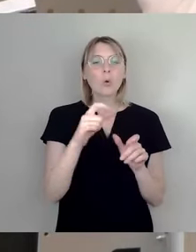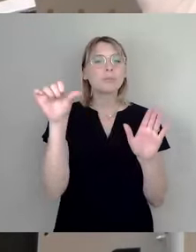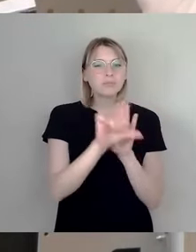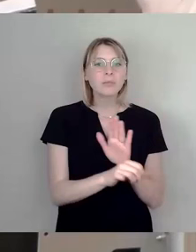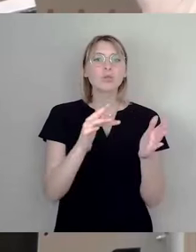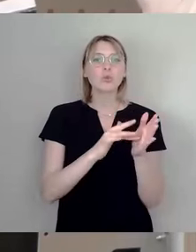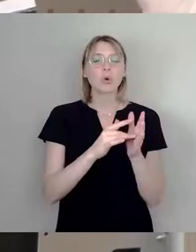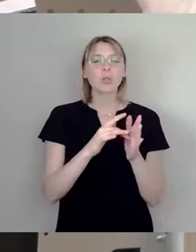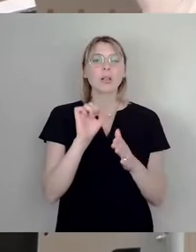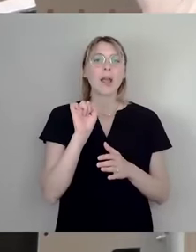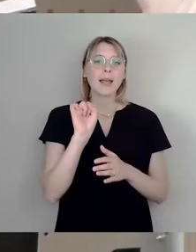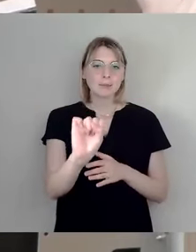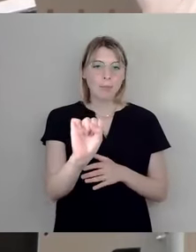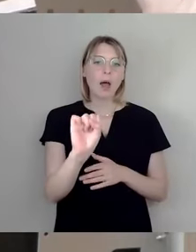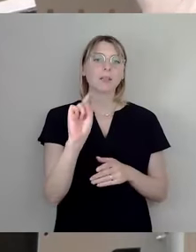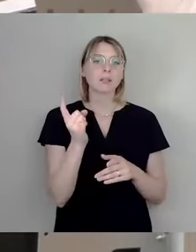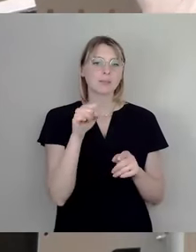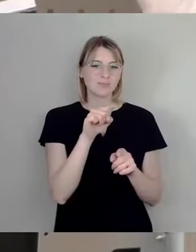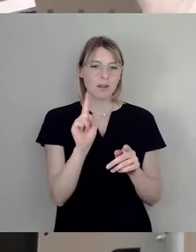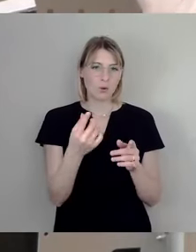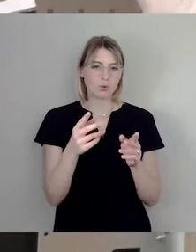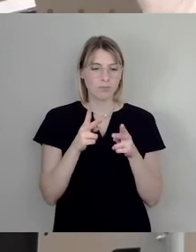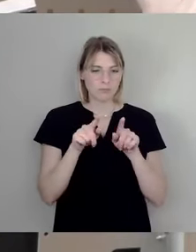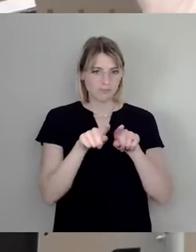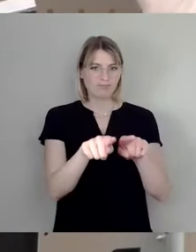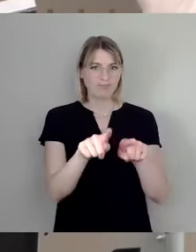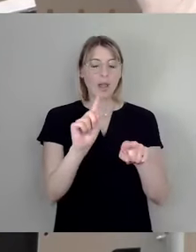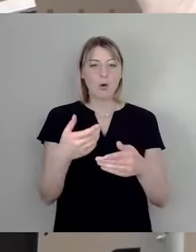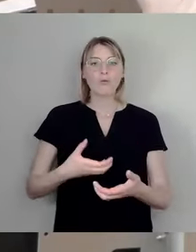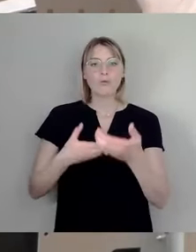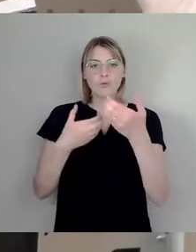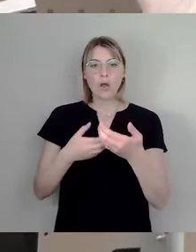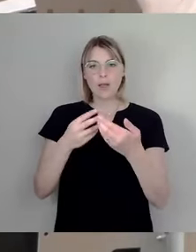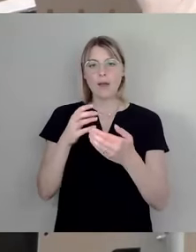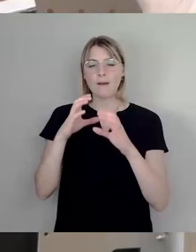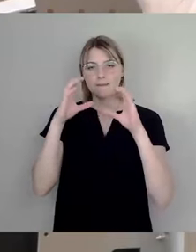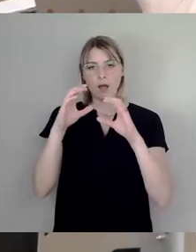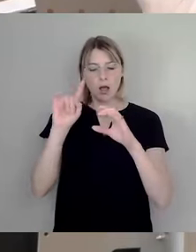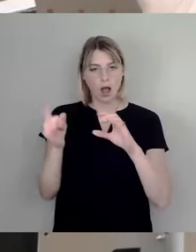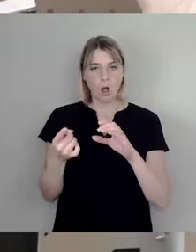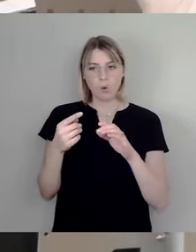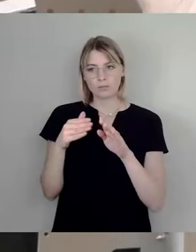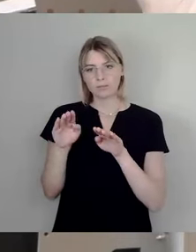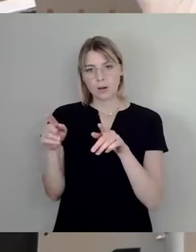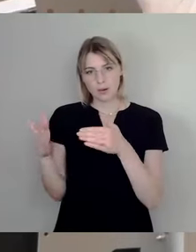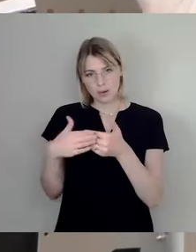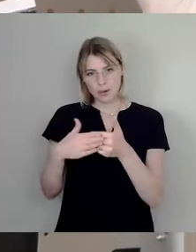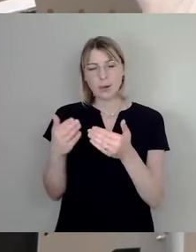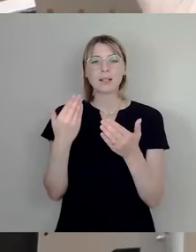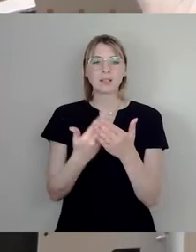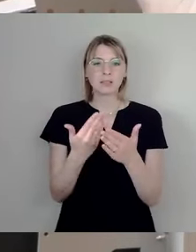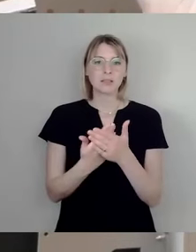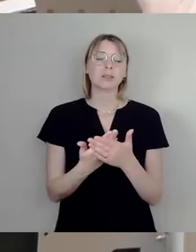geht und weil dort auch die Feuerwache, die dort ist, im Prinzip ein Stück weit abgeschnitten ist. Ansonsten erstaunlich viele Fuß- und